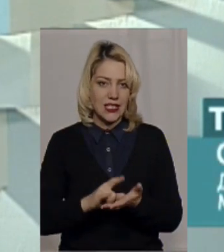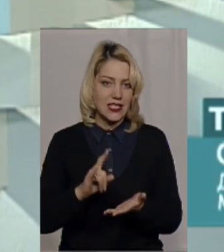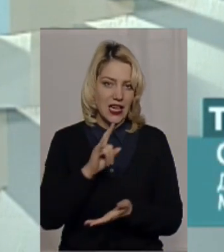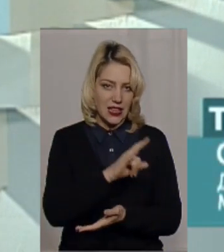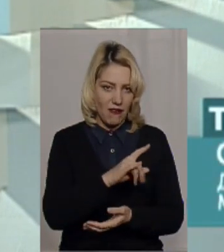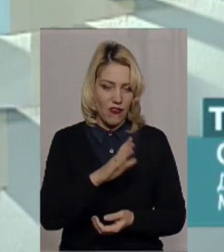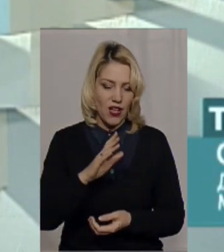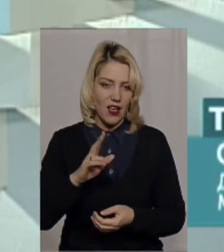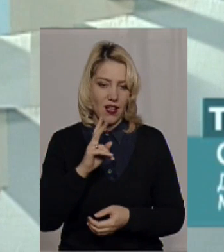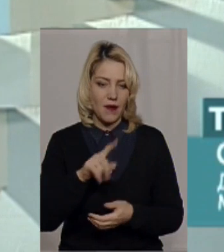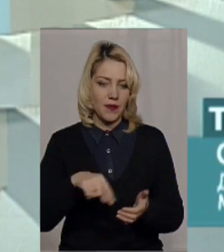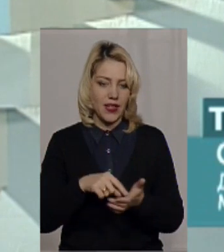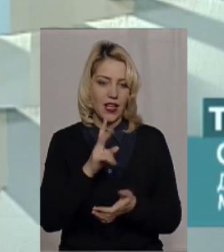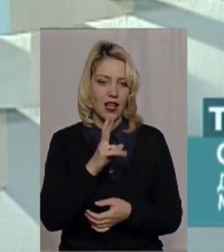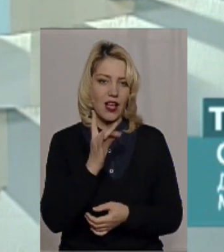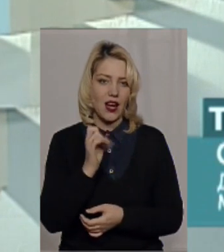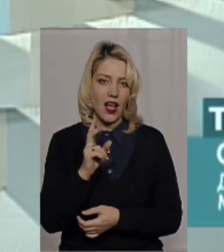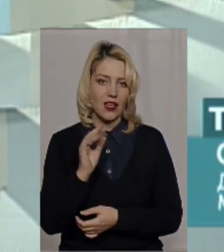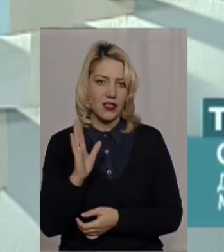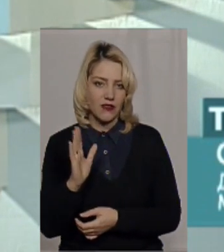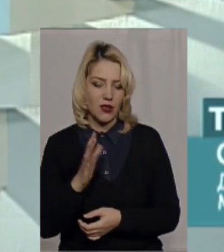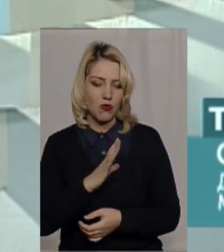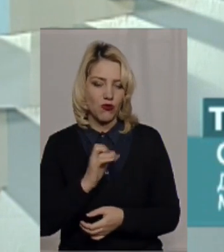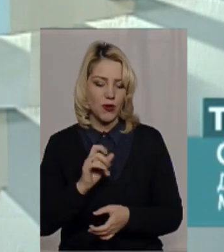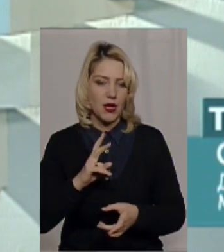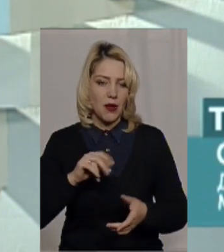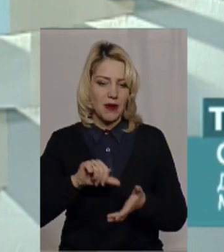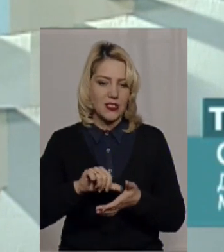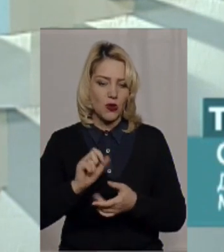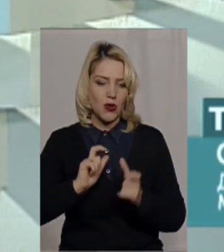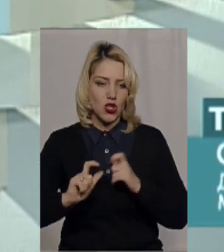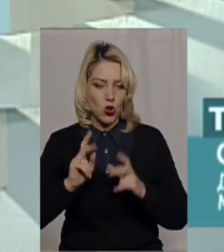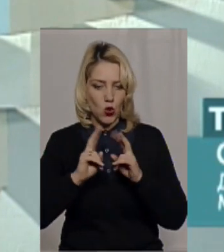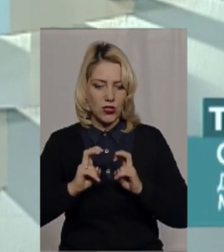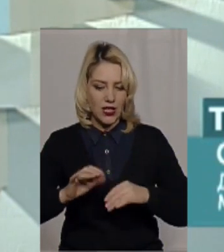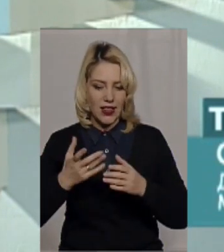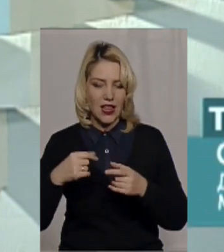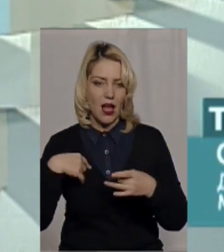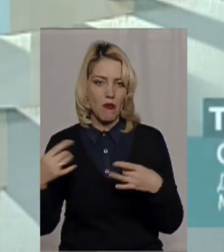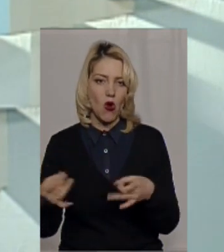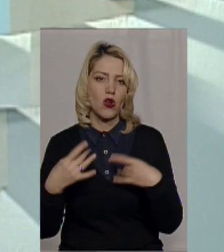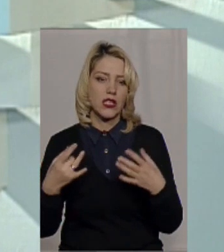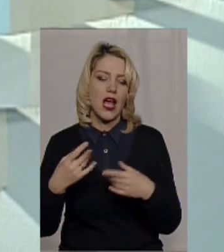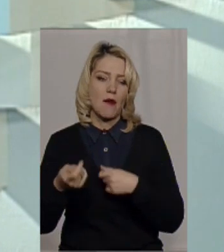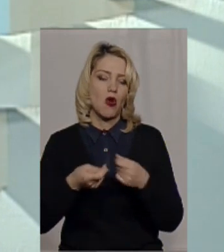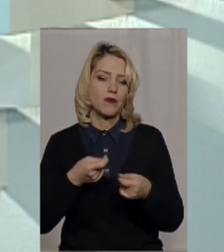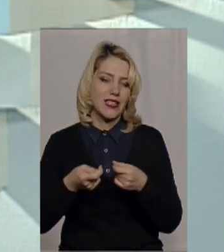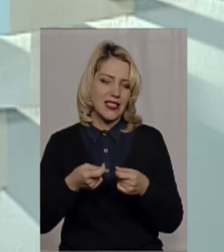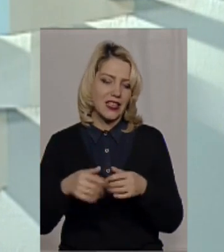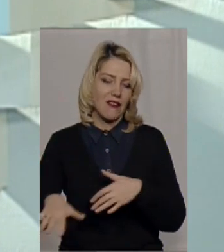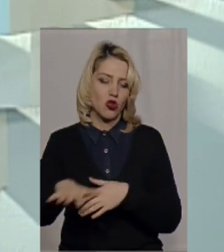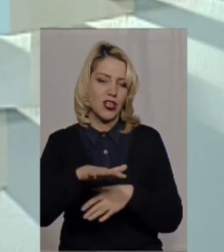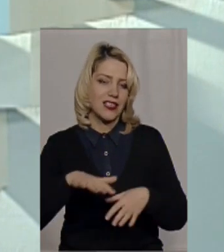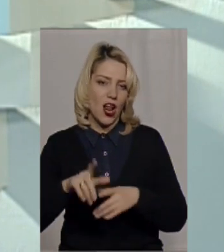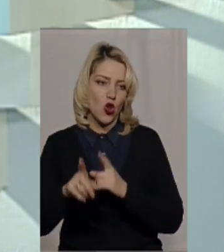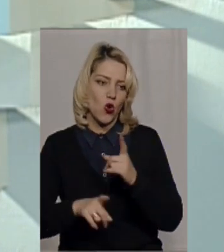Краків і був присутній в інституті стратегічних досліджень, де нам розказували про адміністративну територіальну реформу. І